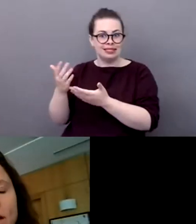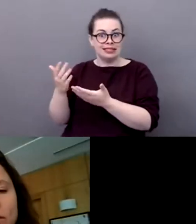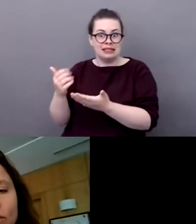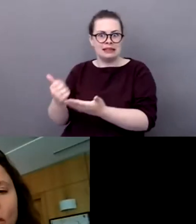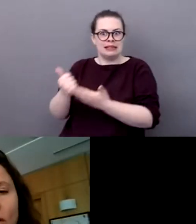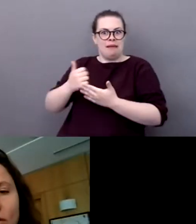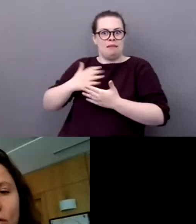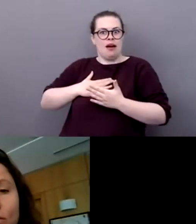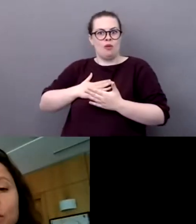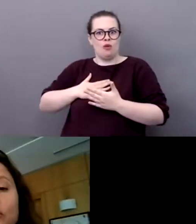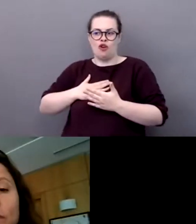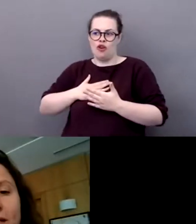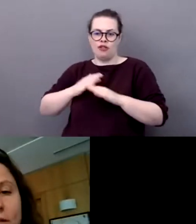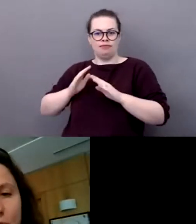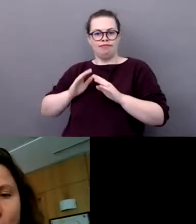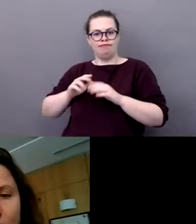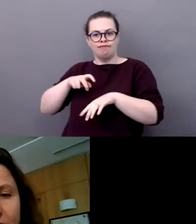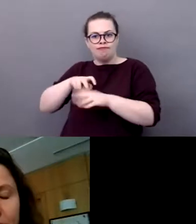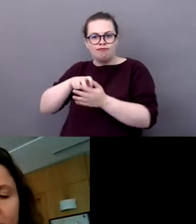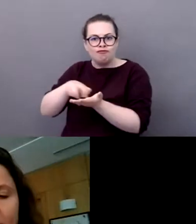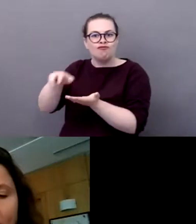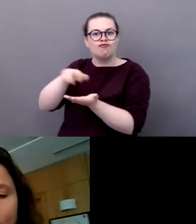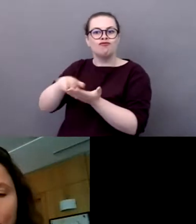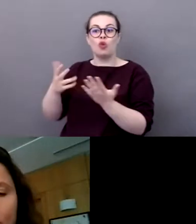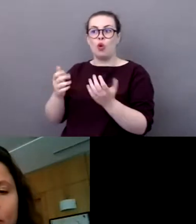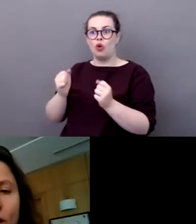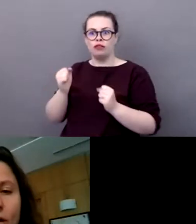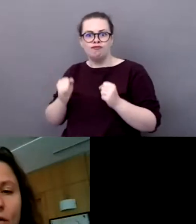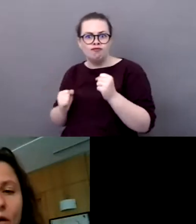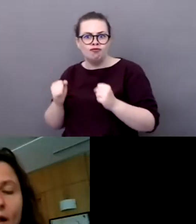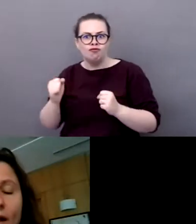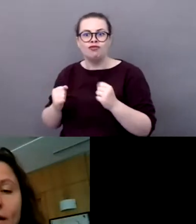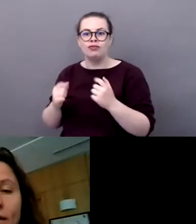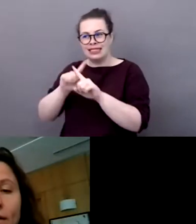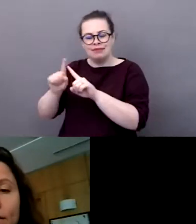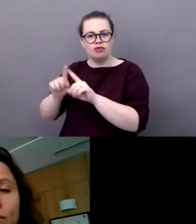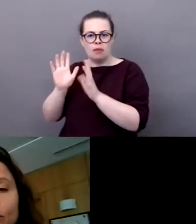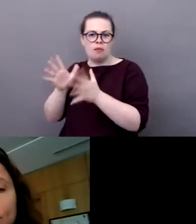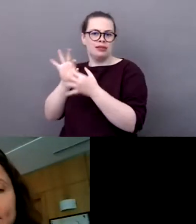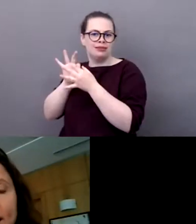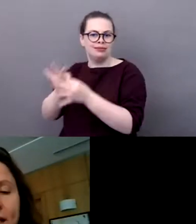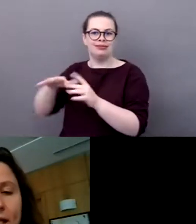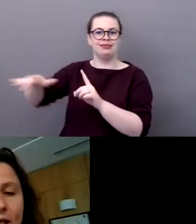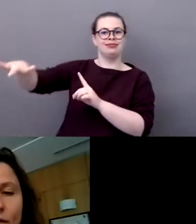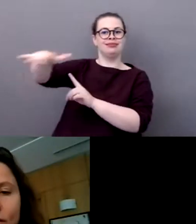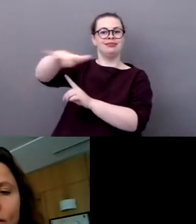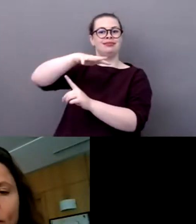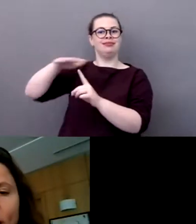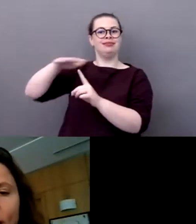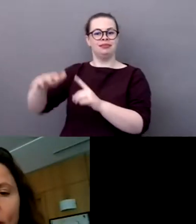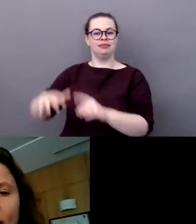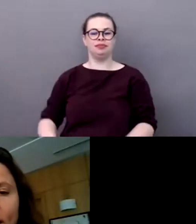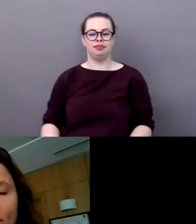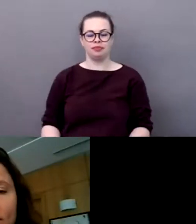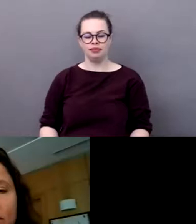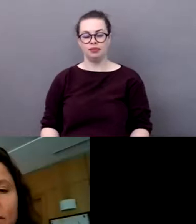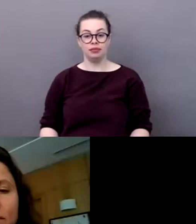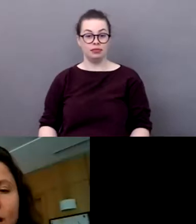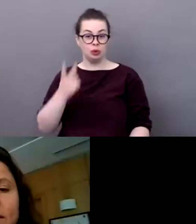consommation, le consumérisme sportif,'est-à-dire avoir besoin de tout essayer, d'avoir